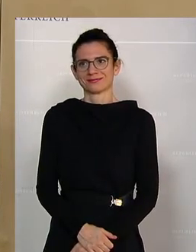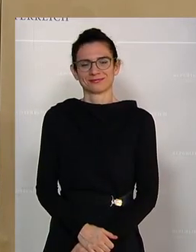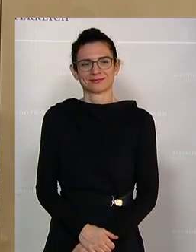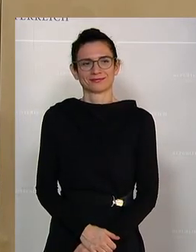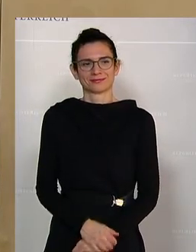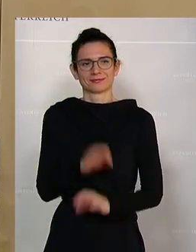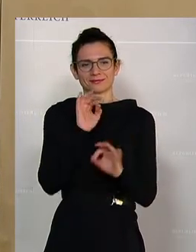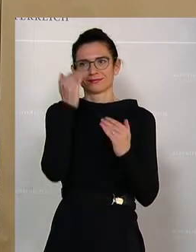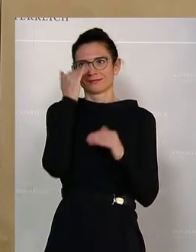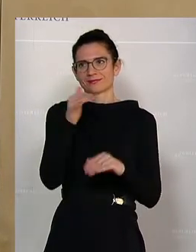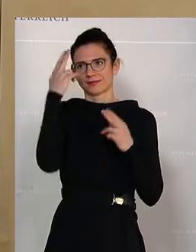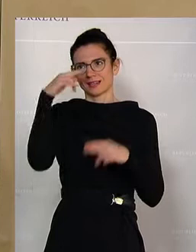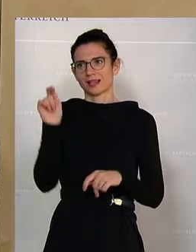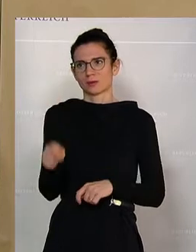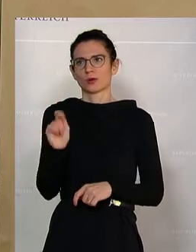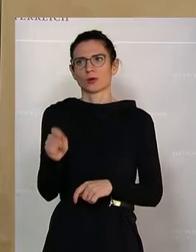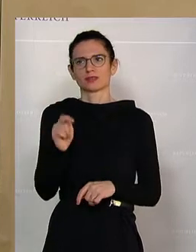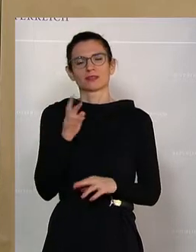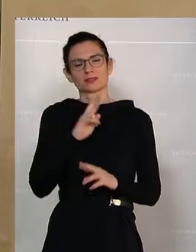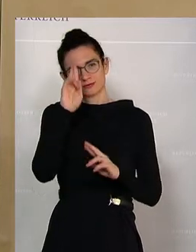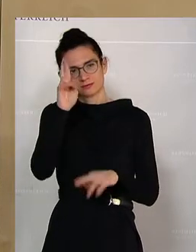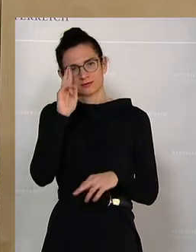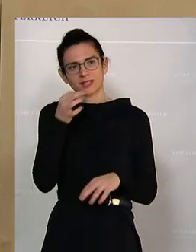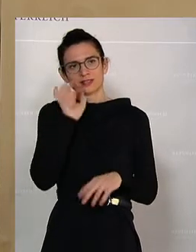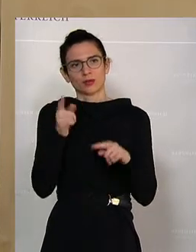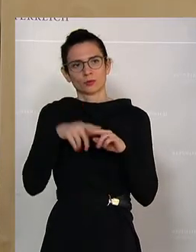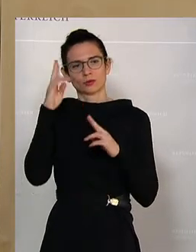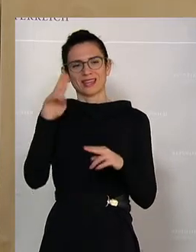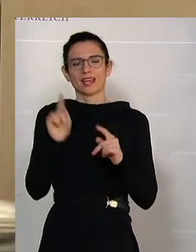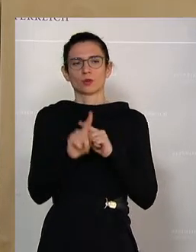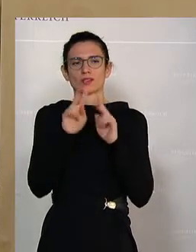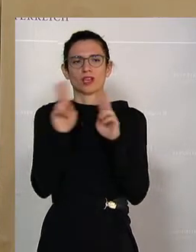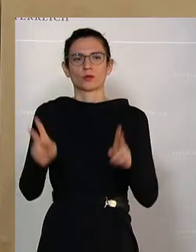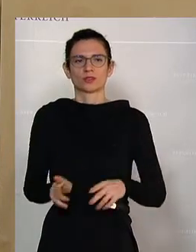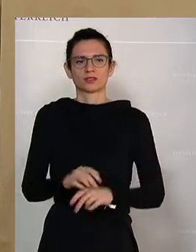Sehr geehrter Herr Abgeordneter, geschätzte Damen und Herren Abgeordnete des Hohen Hauses,